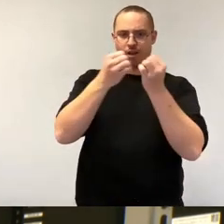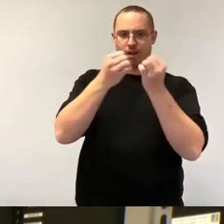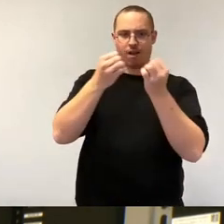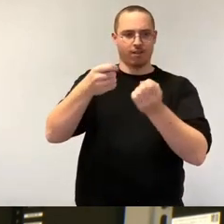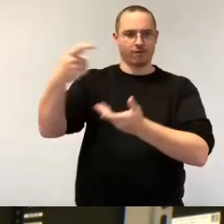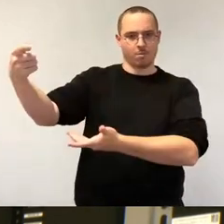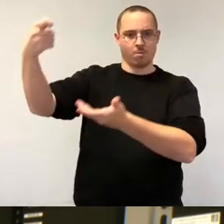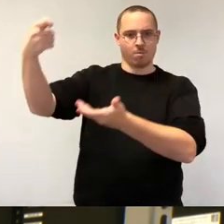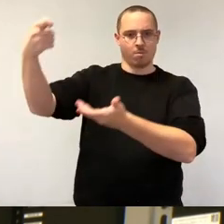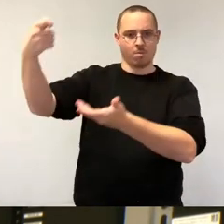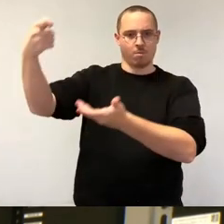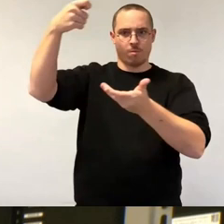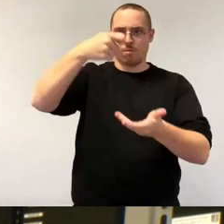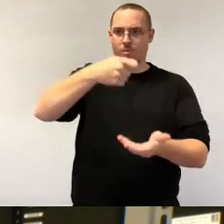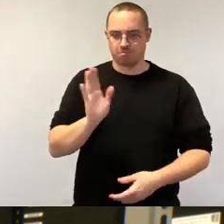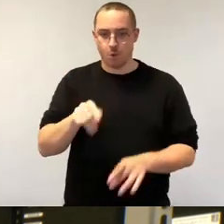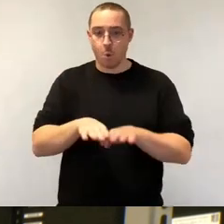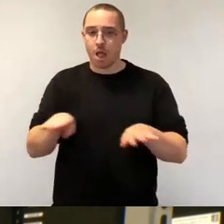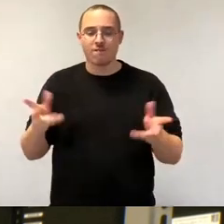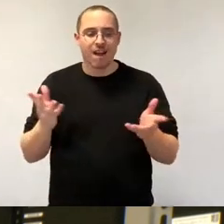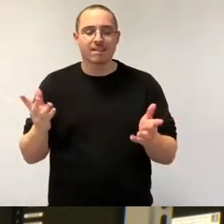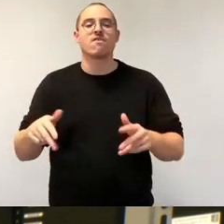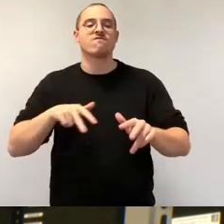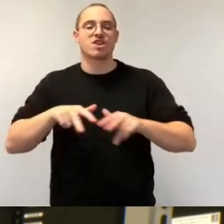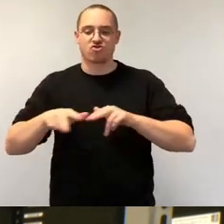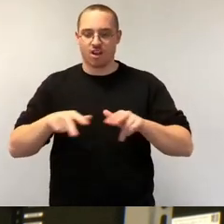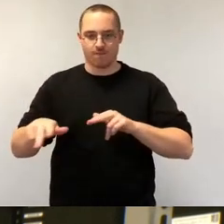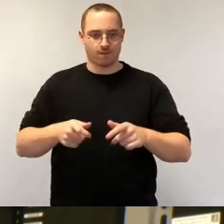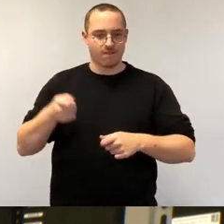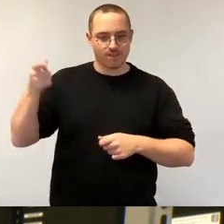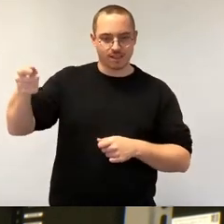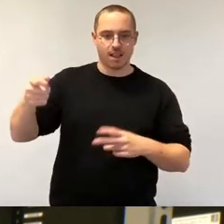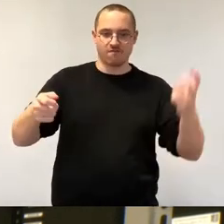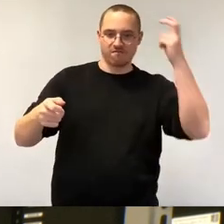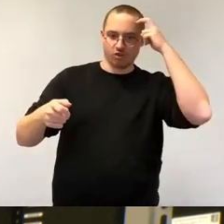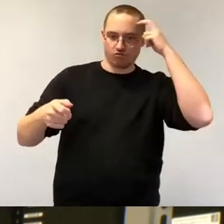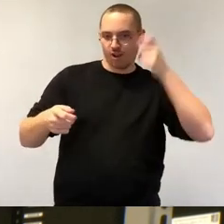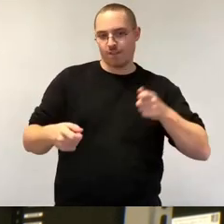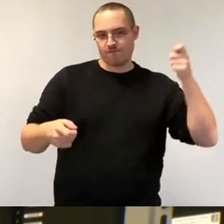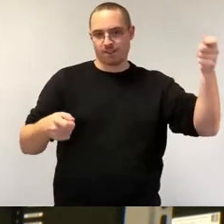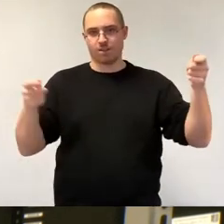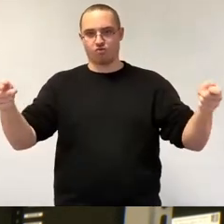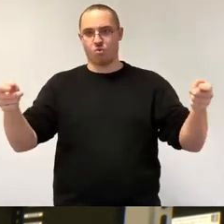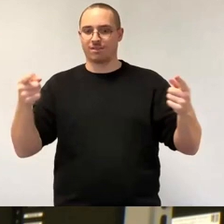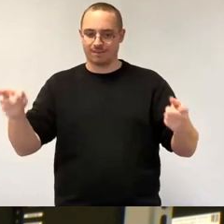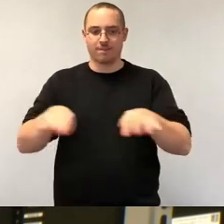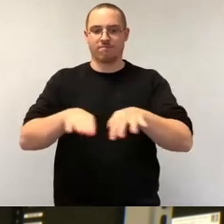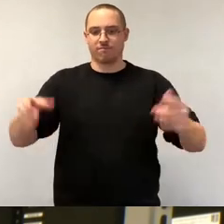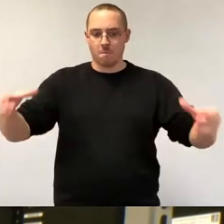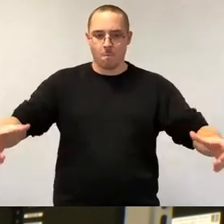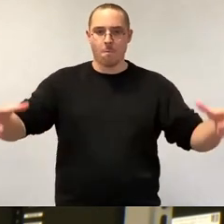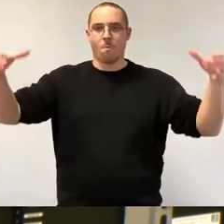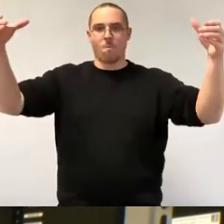Wohlstandes sind Investitionen in die Wirtschaft und in die Wissenschaft. Und ich fordere uns alle gemeinsam auf, diese